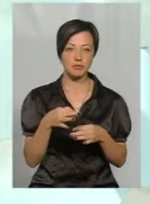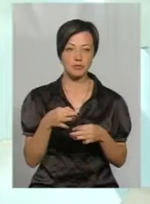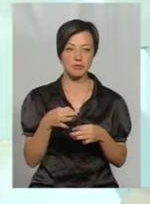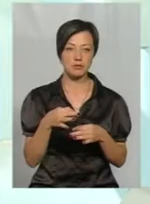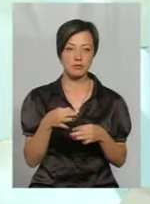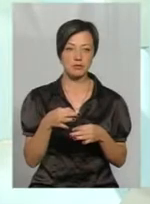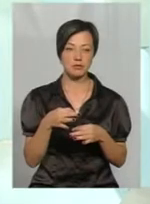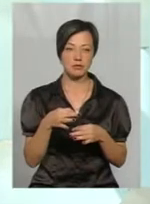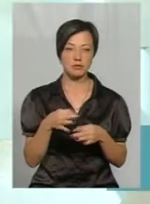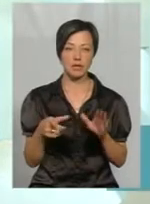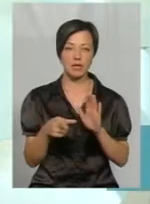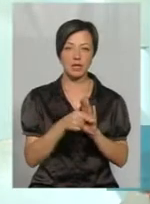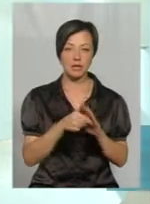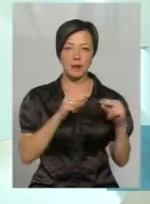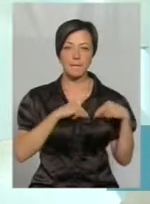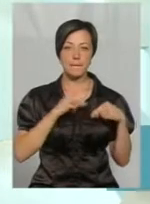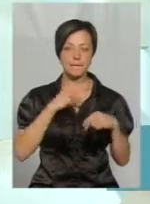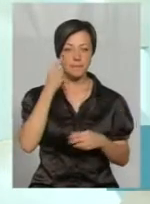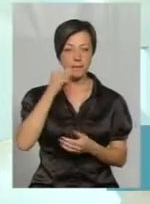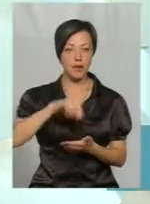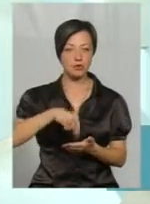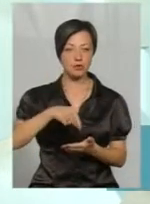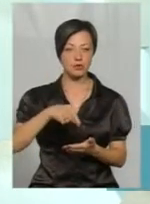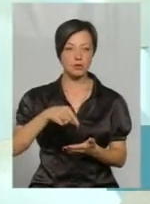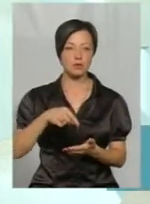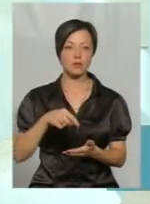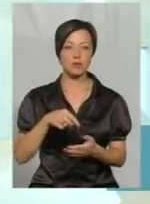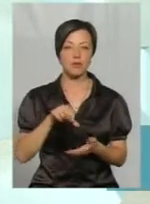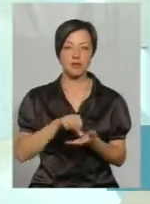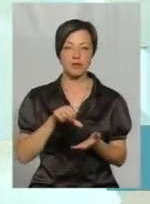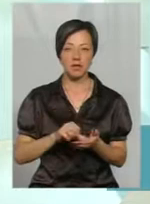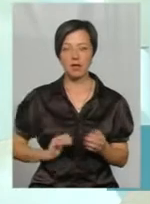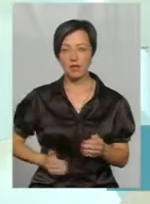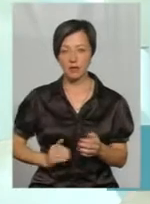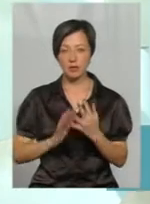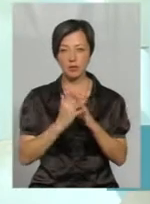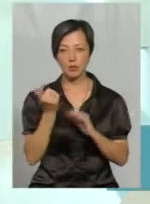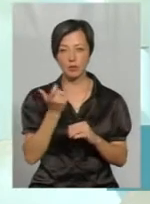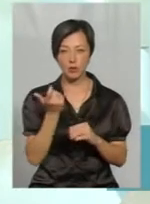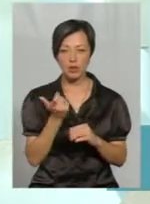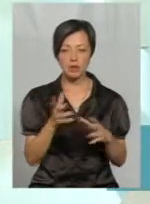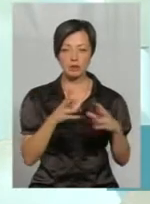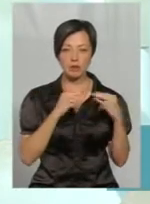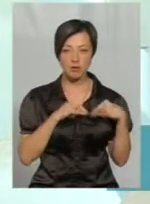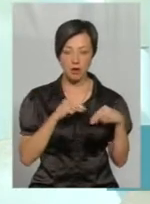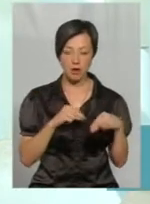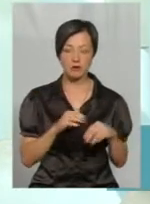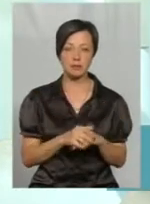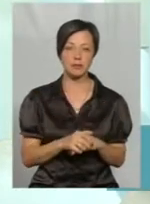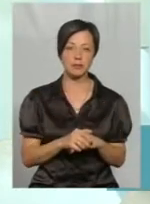з пасічниками, з представниками агрохолдінгів щодо співпраці з ними.